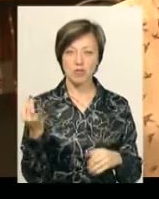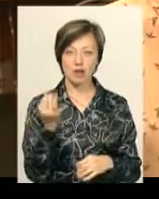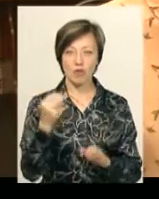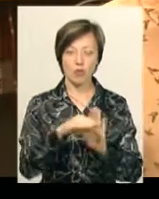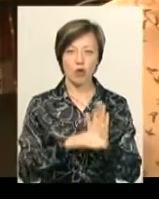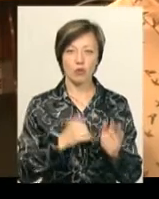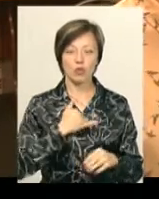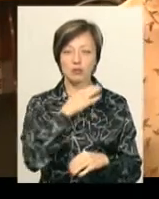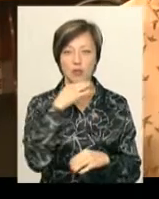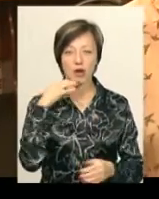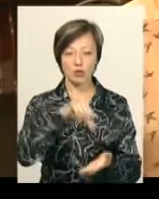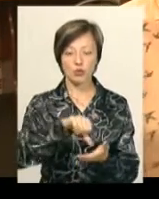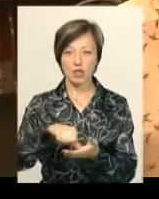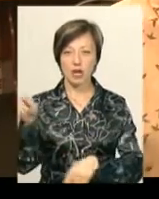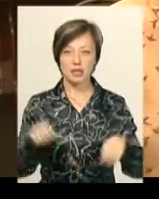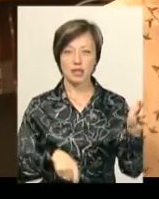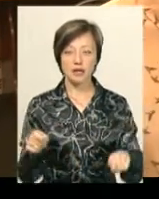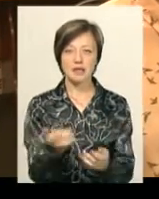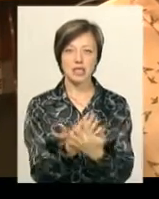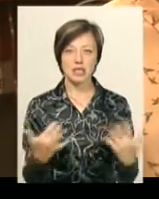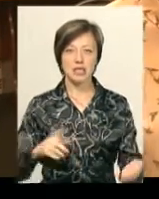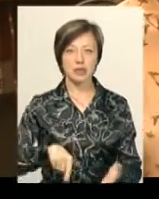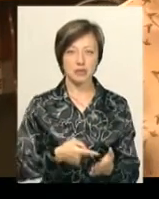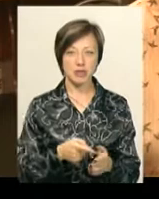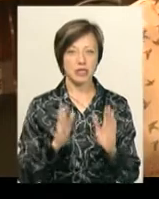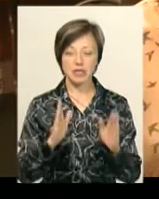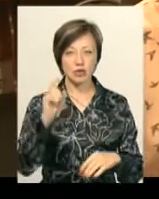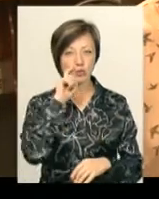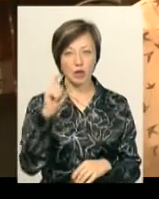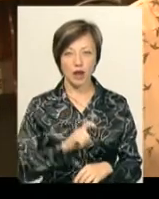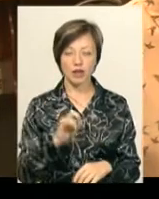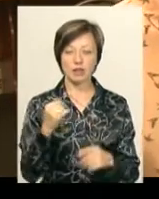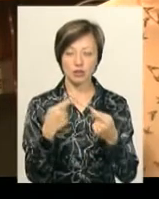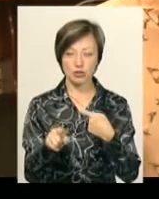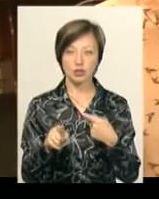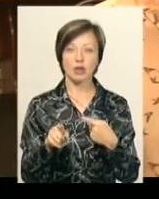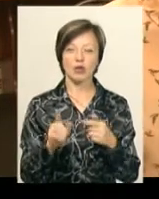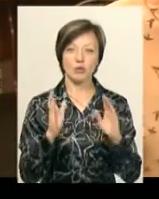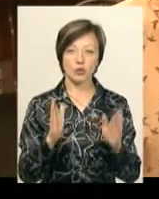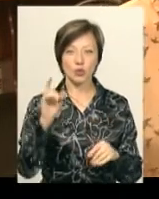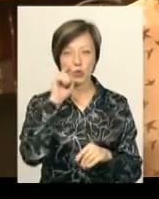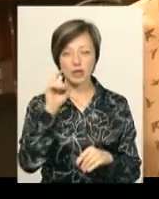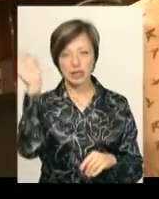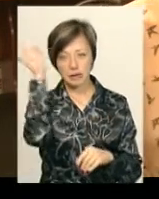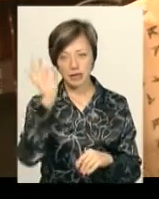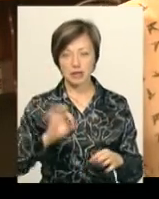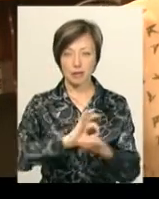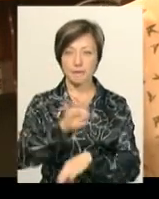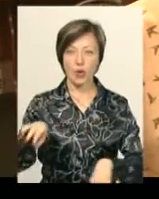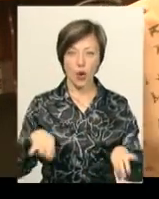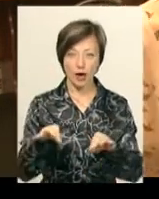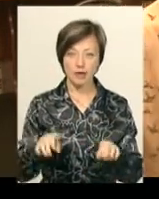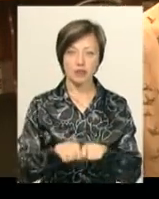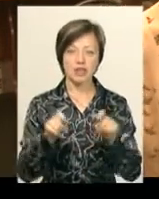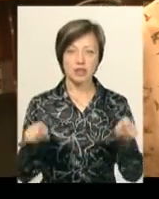буде дуже багато учасників з різних міст, навіть не тільки з України, а в нас буде україно-німецький проєкт «Ландшафт»